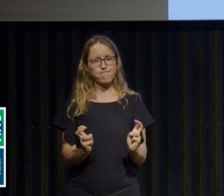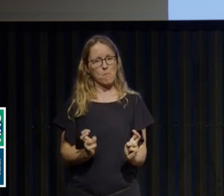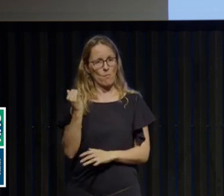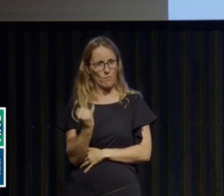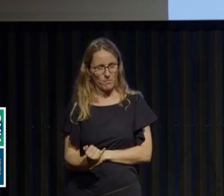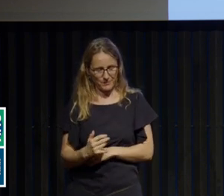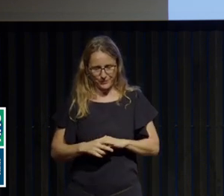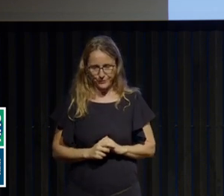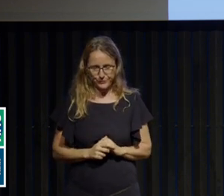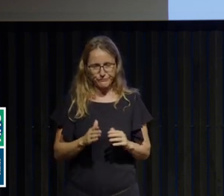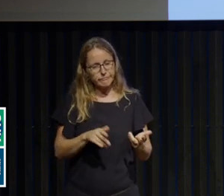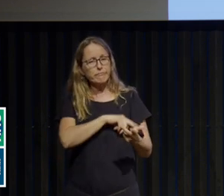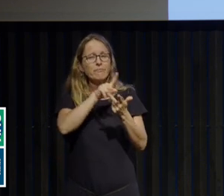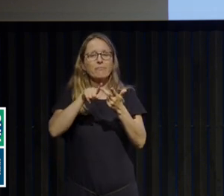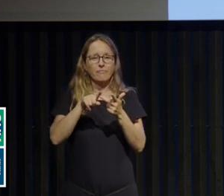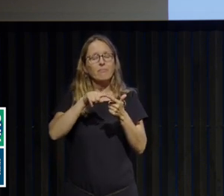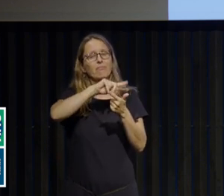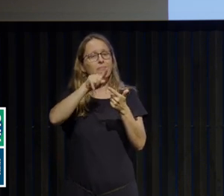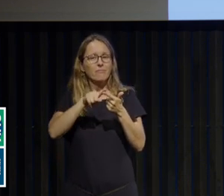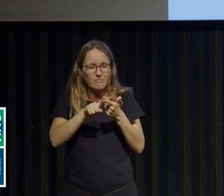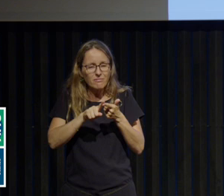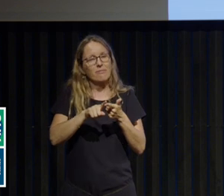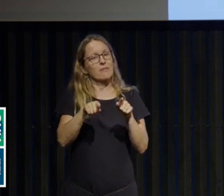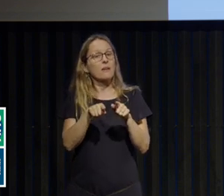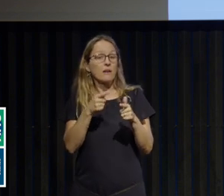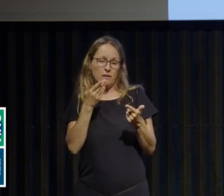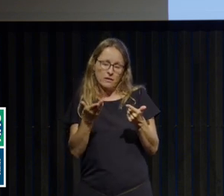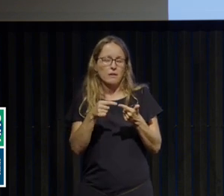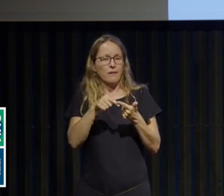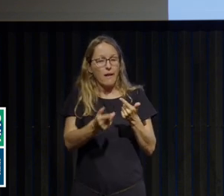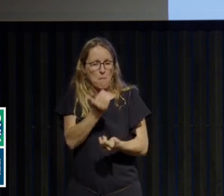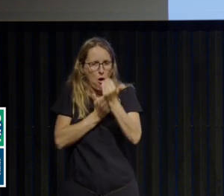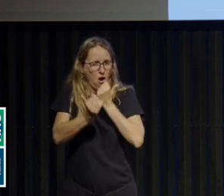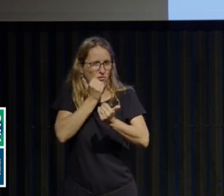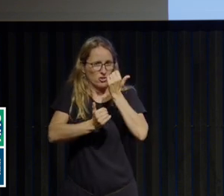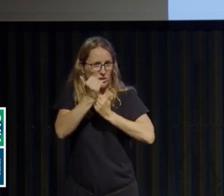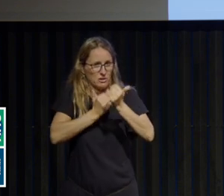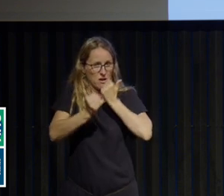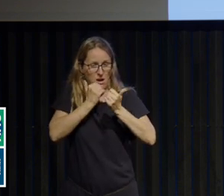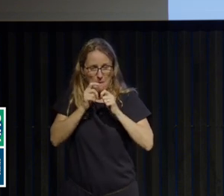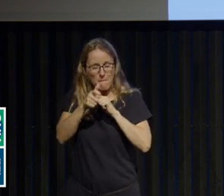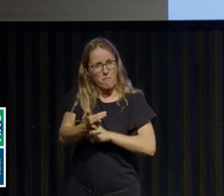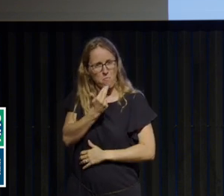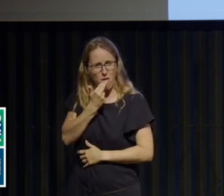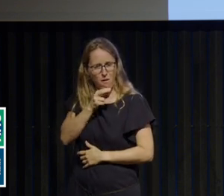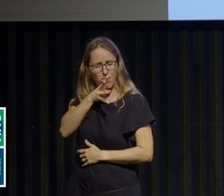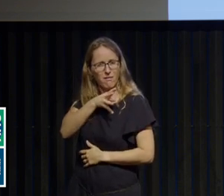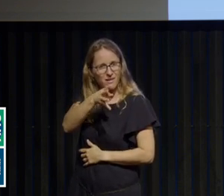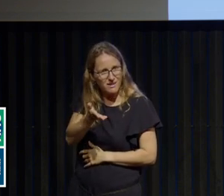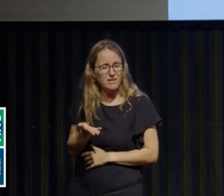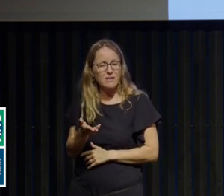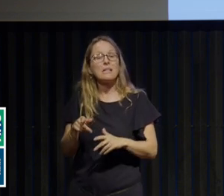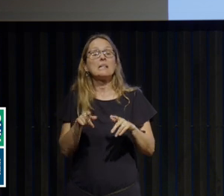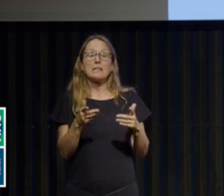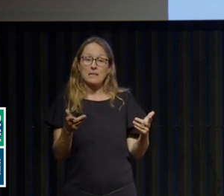L'autre maladie, c'est la boulimie nerveuse. Alors, ça, sont des crises d'hyperphagie suivies de vomissements. Alors, des crises d'hyperphagie, c'est-à-dire